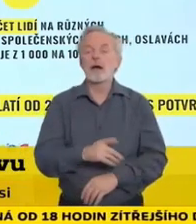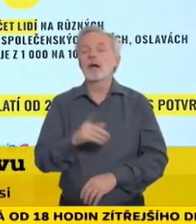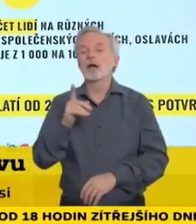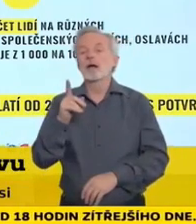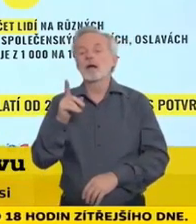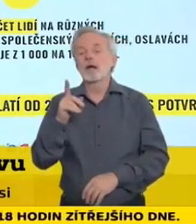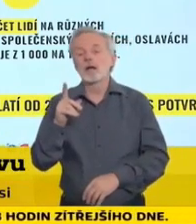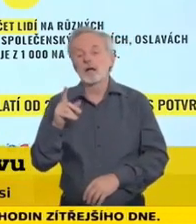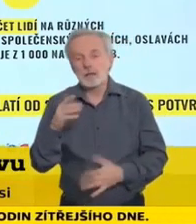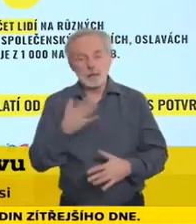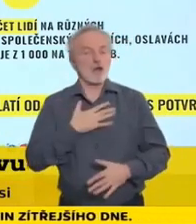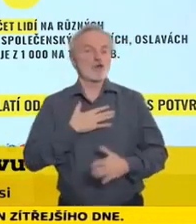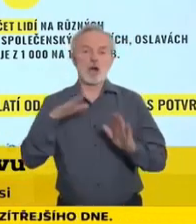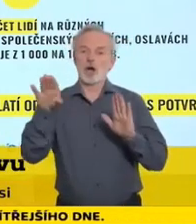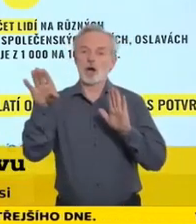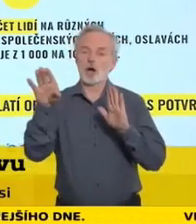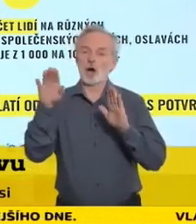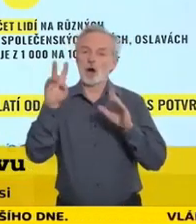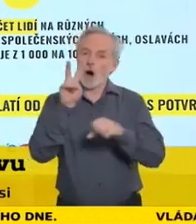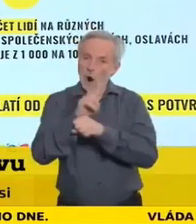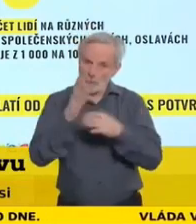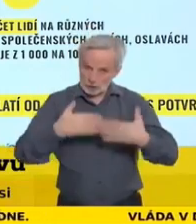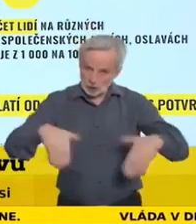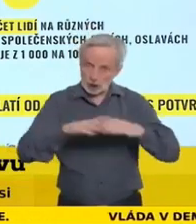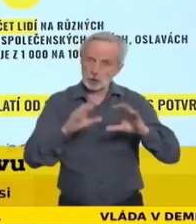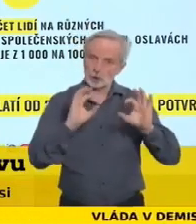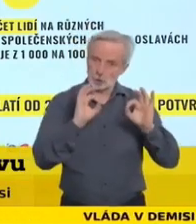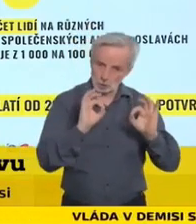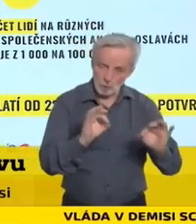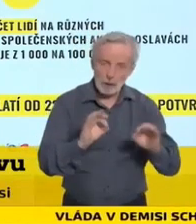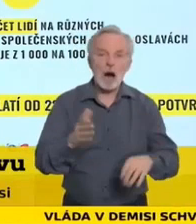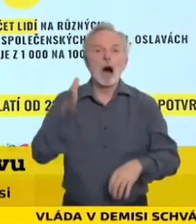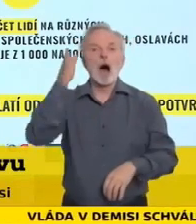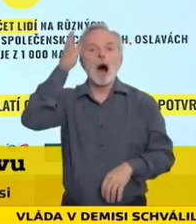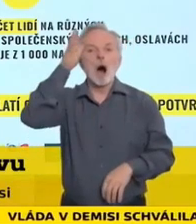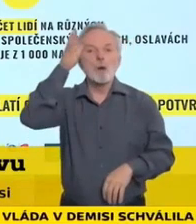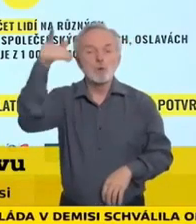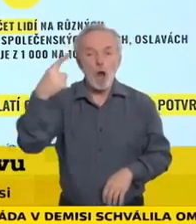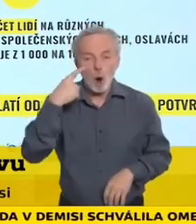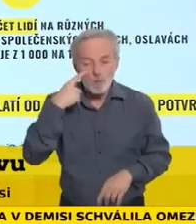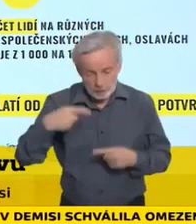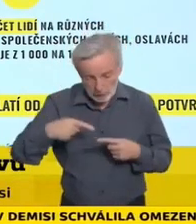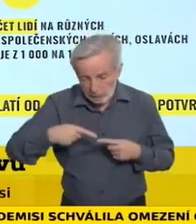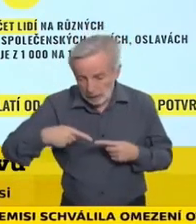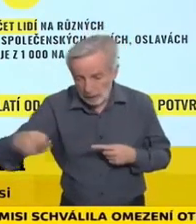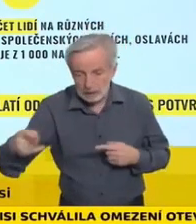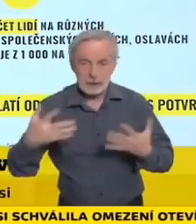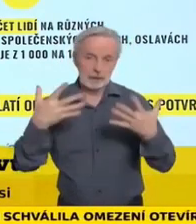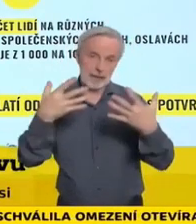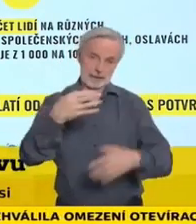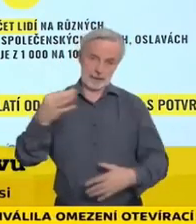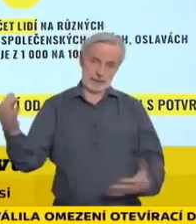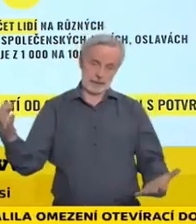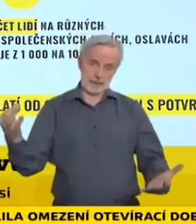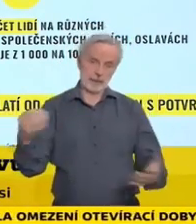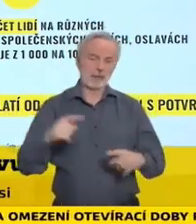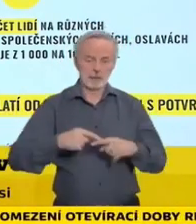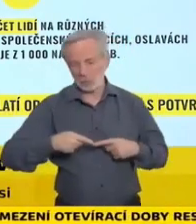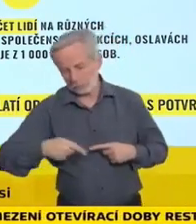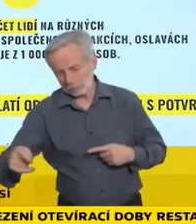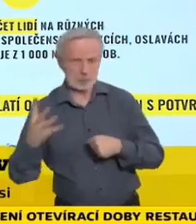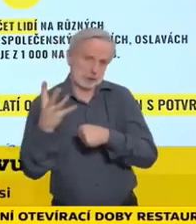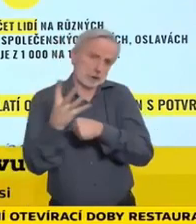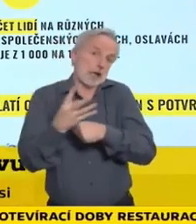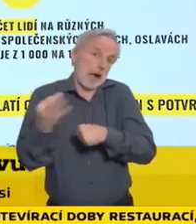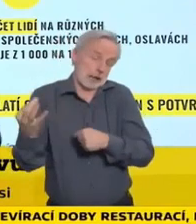zkválili, a vyhodnotit je v té době těch následujících zhruba 10 až 14 dní. A